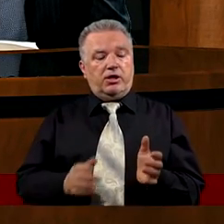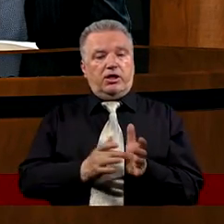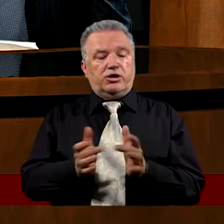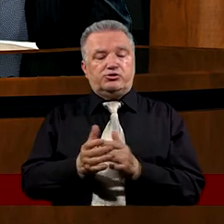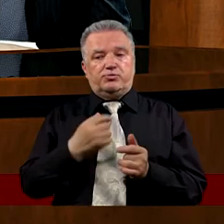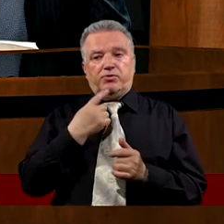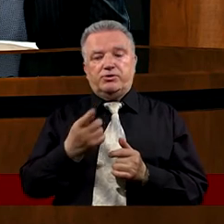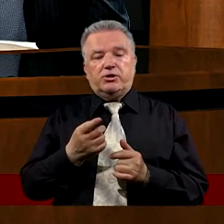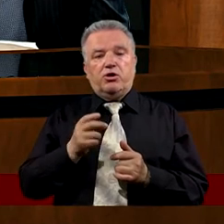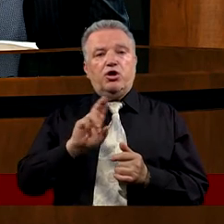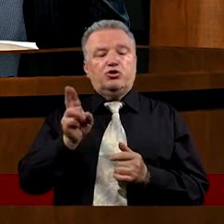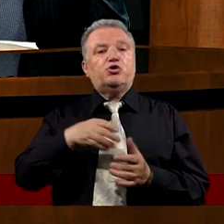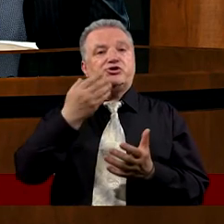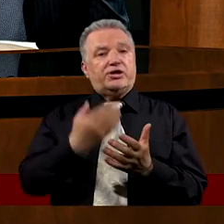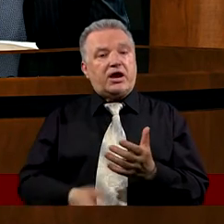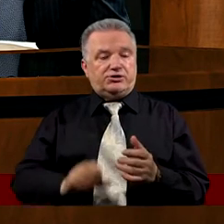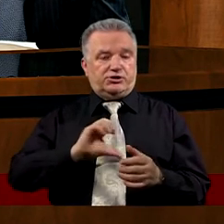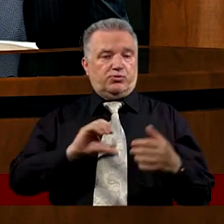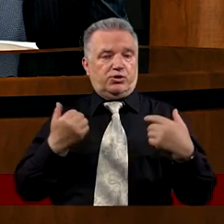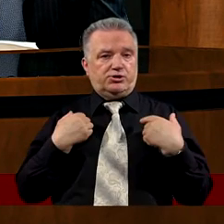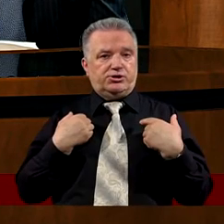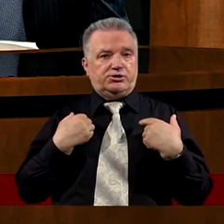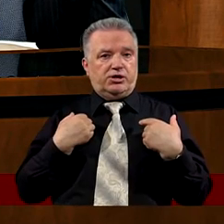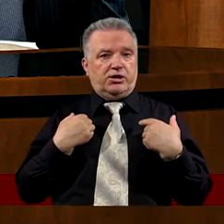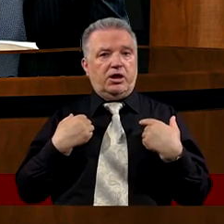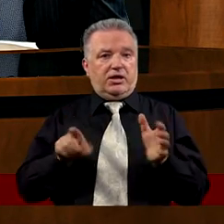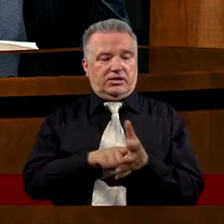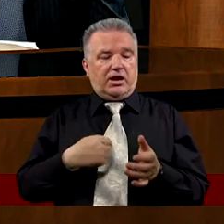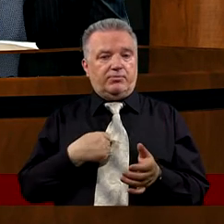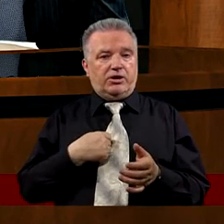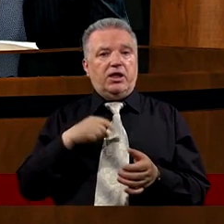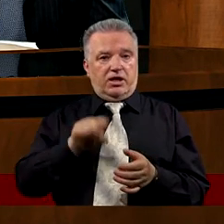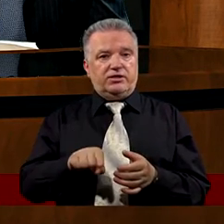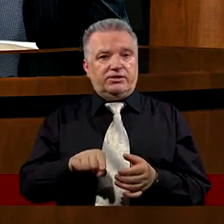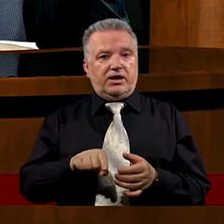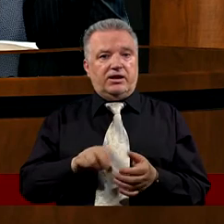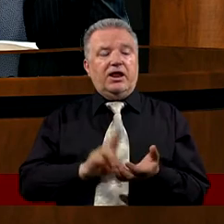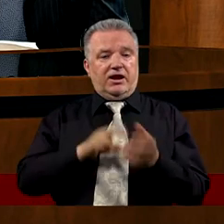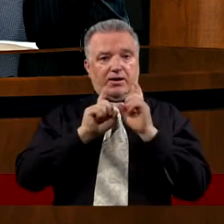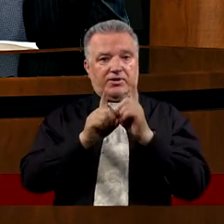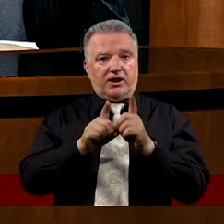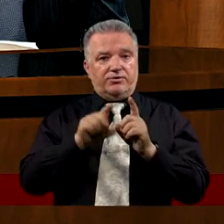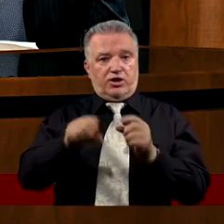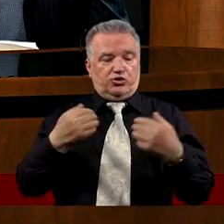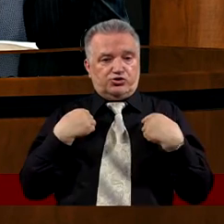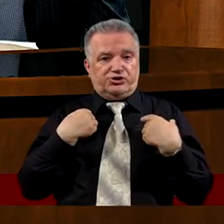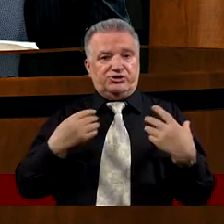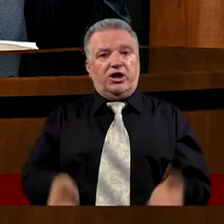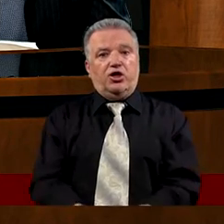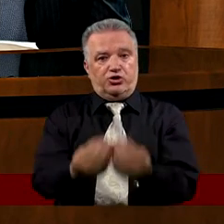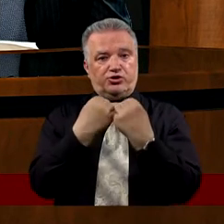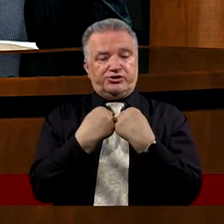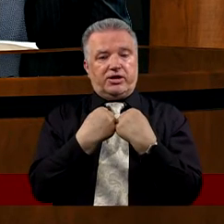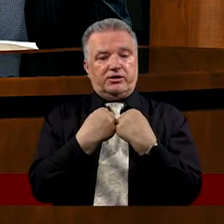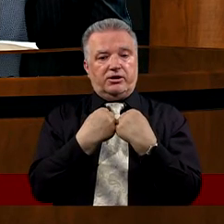Bo Pan Jezus powiedział Kto straci swoje życie Dla mnie Ten je tak naprawdę Odzyska